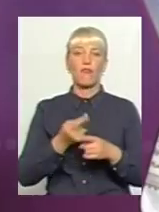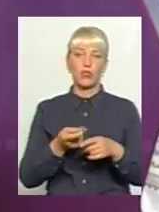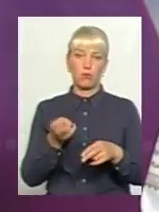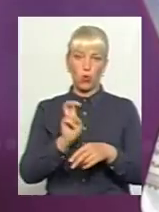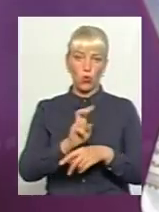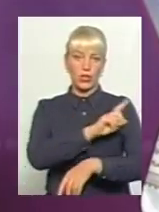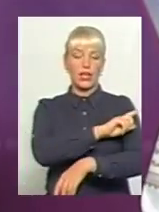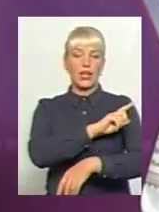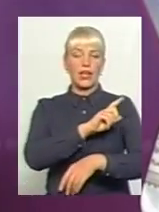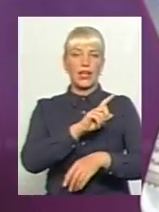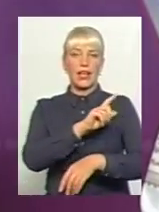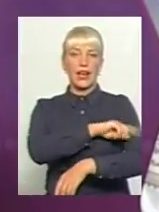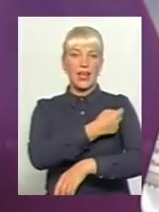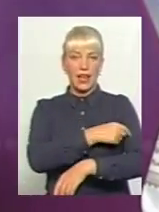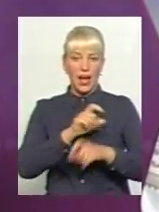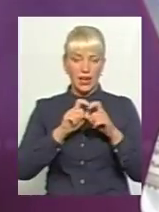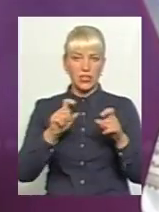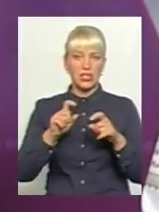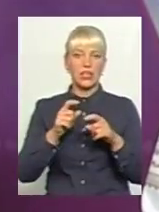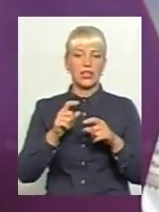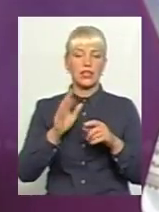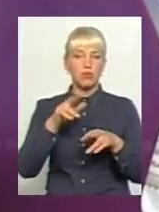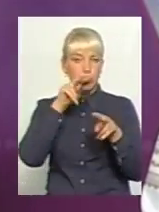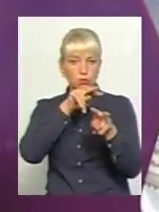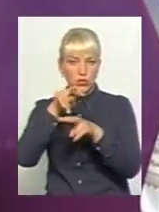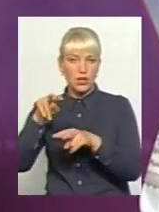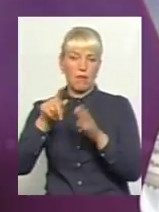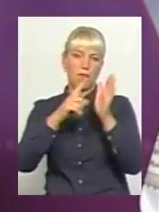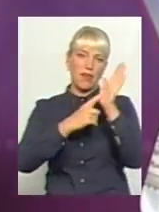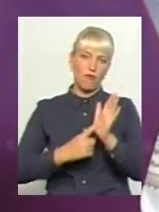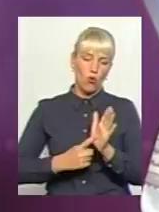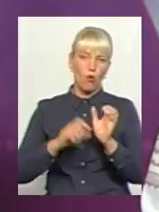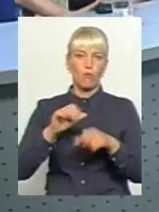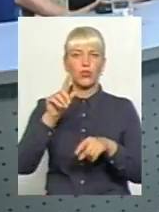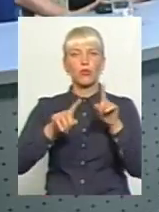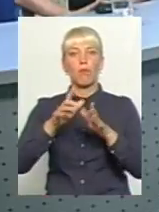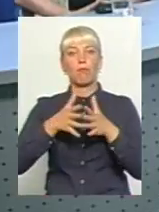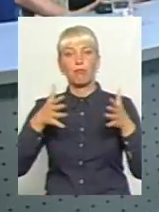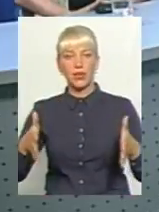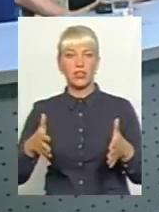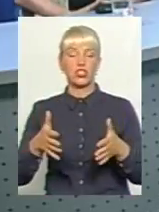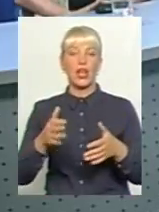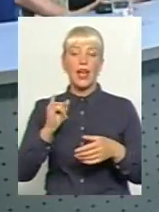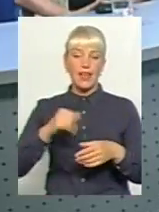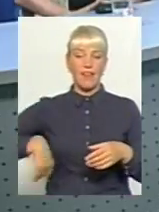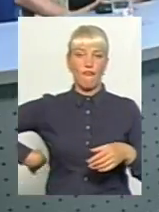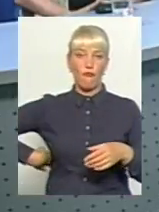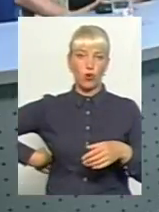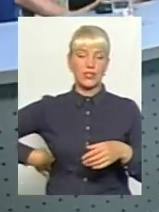диспенсерного спостереження на півроку, інколи там трошки більше, функція нирок